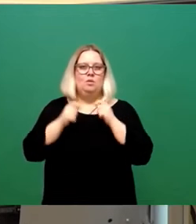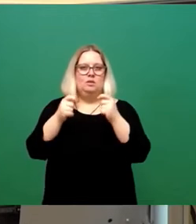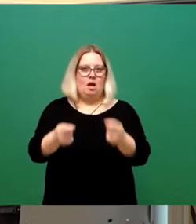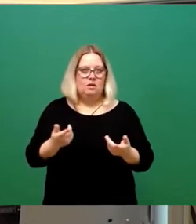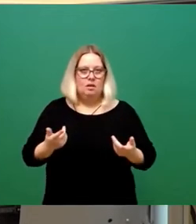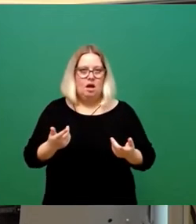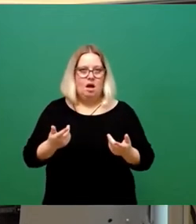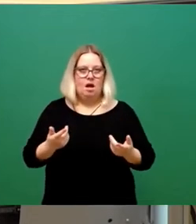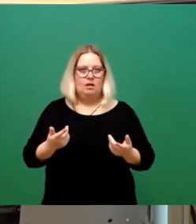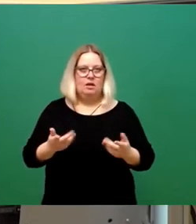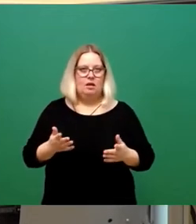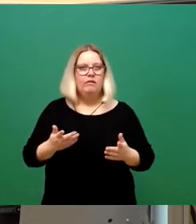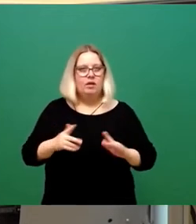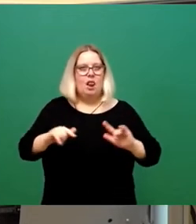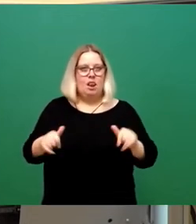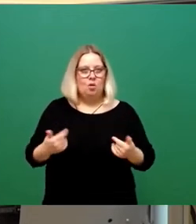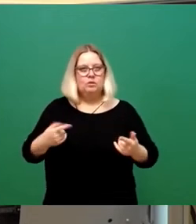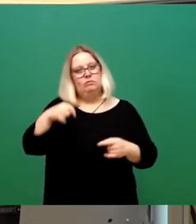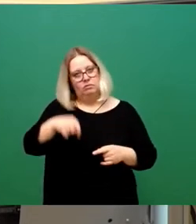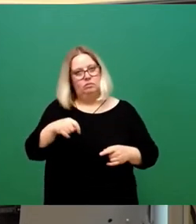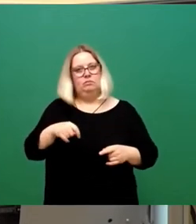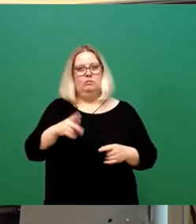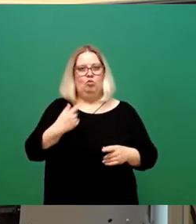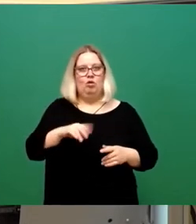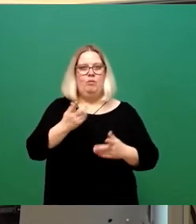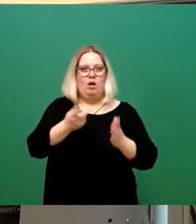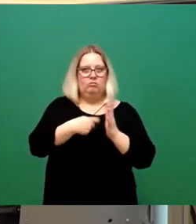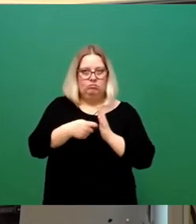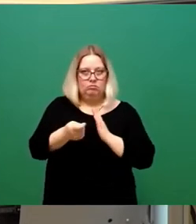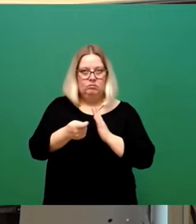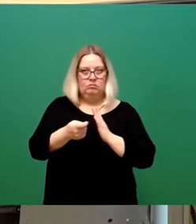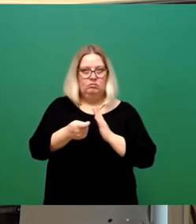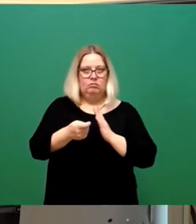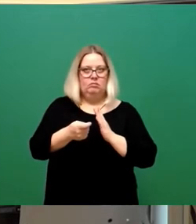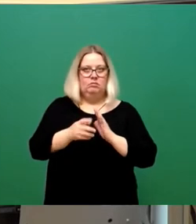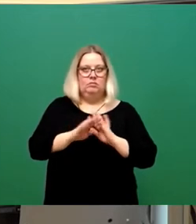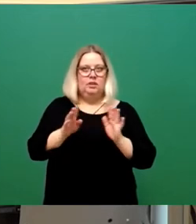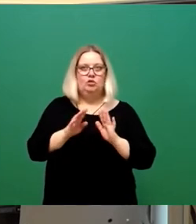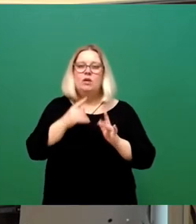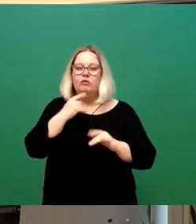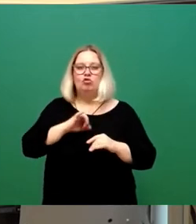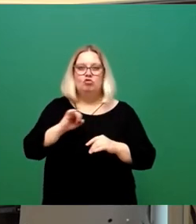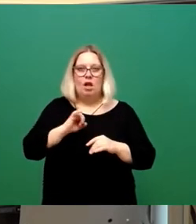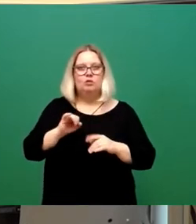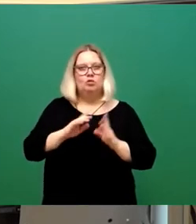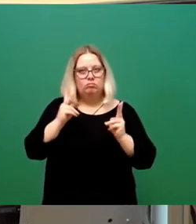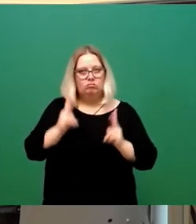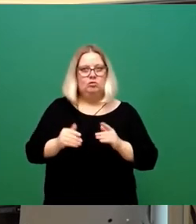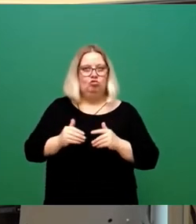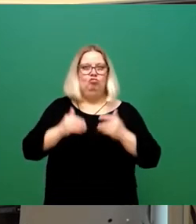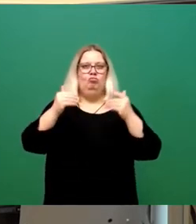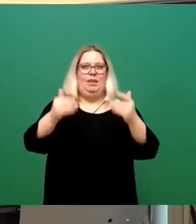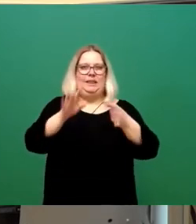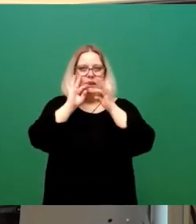quasi veranlasst, dass das jetzt an dieser Stelle nochmal rausgestrichen wird, nicht einfach übers Knie gebrochen wird, sondern dass wir uns damit tatsächlich auch